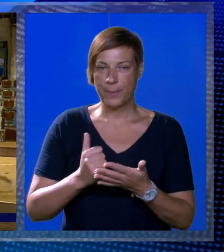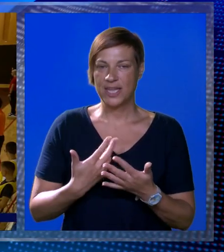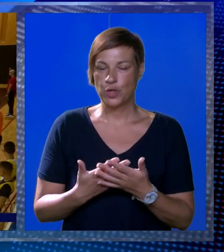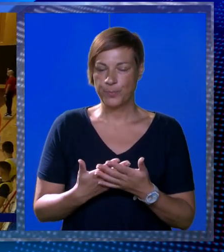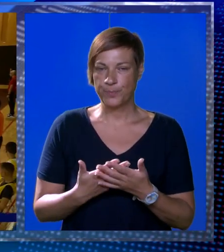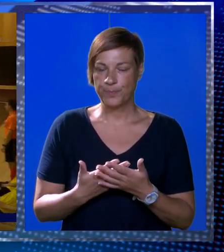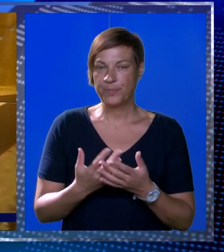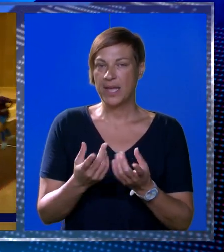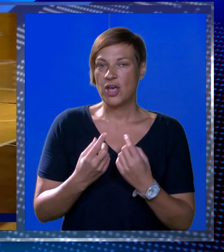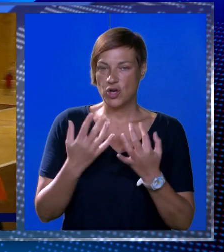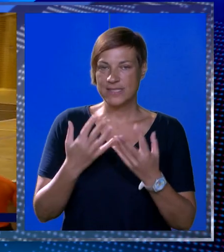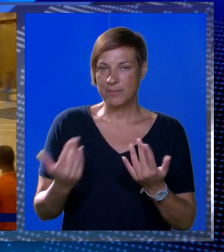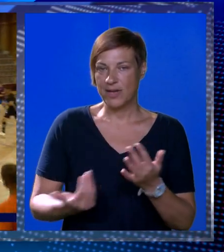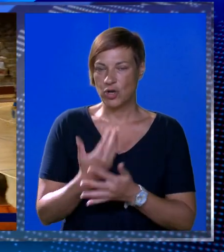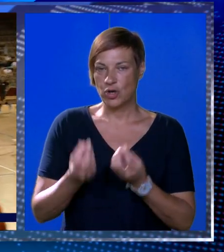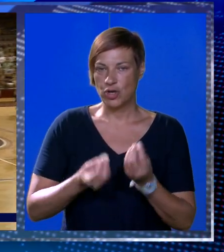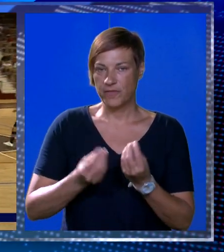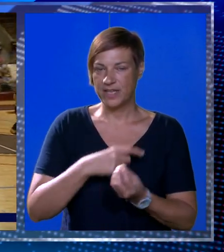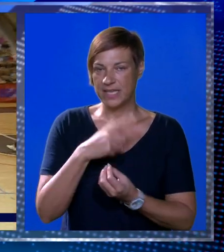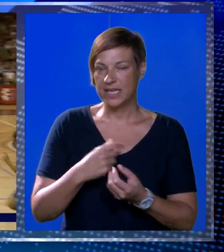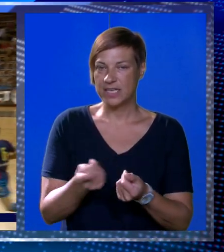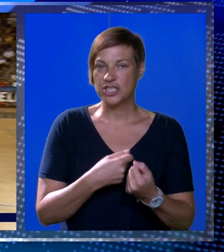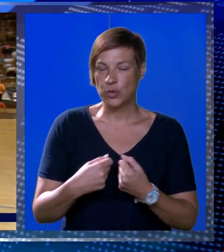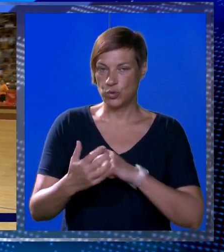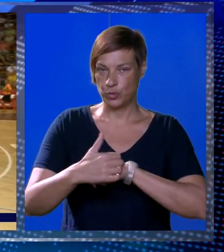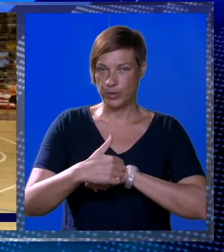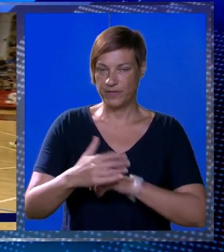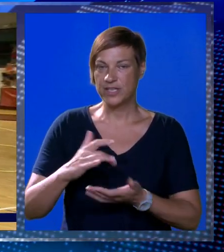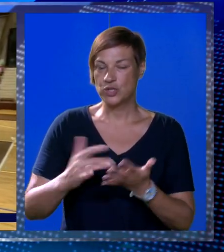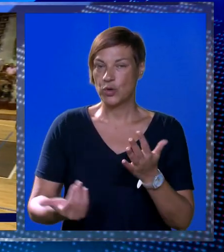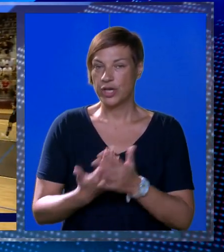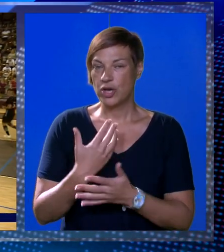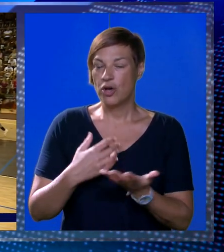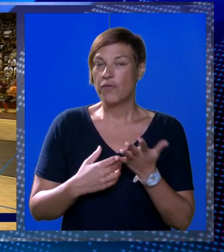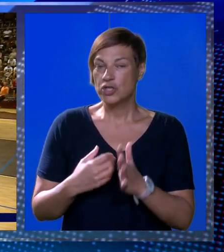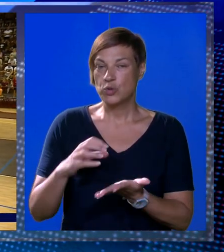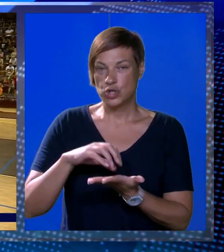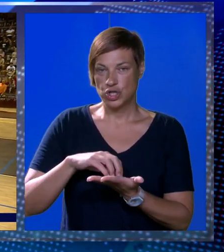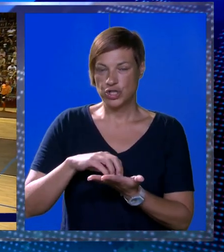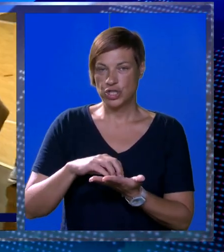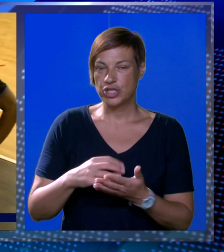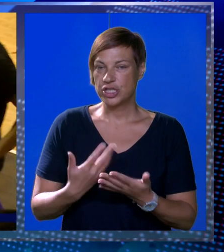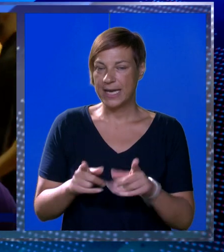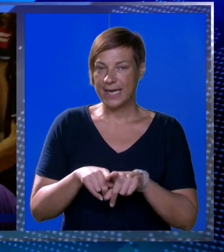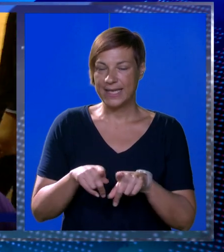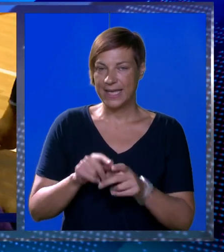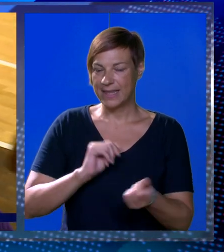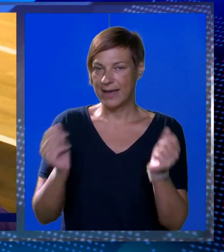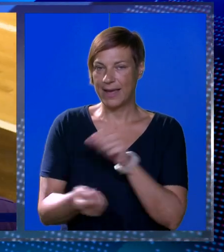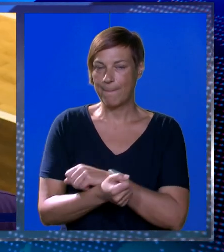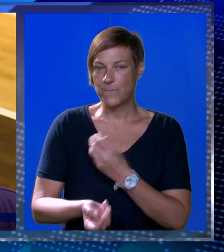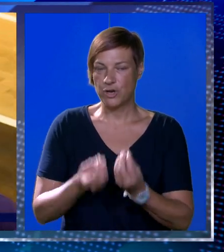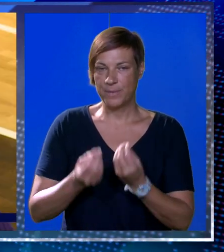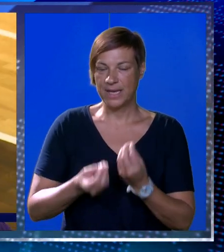pobjede Osim nekoliko novih igrača u sastavu Dubrovačke momčadi novog stručnog stožera gotovo jednake